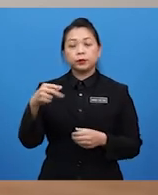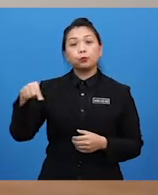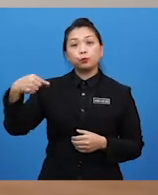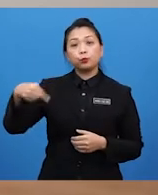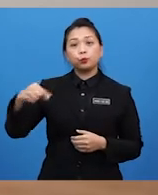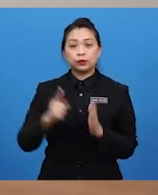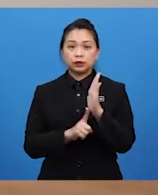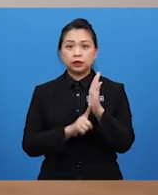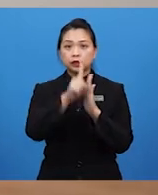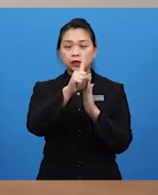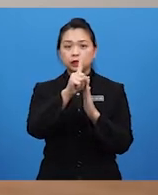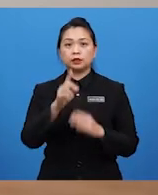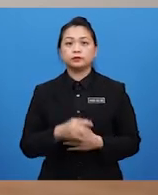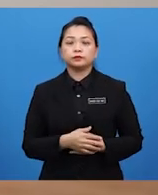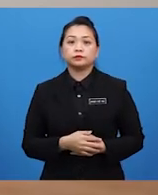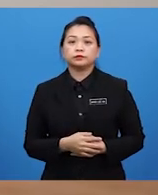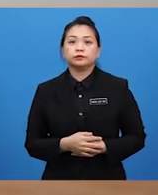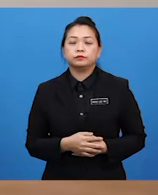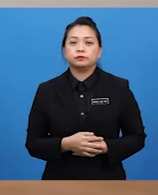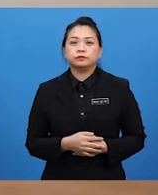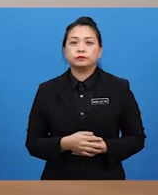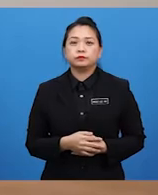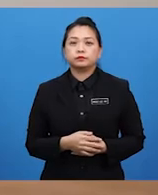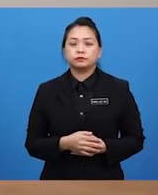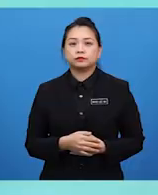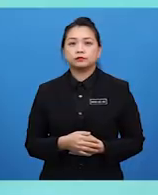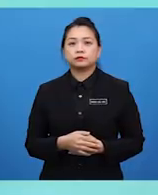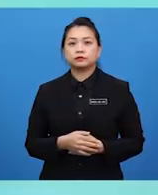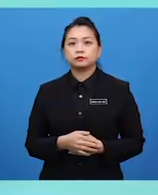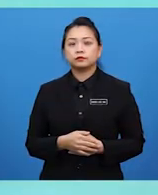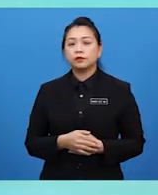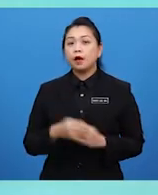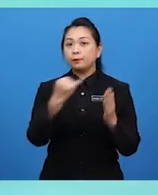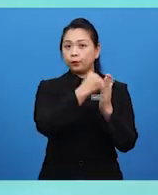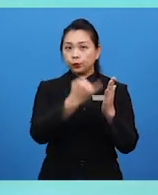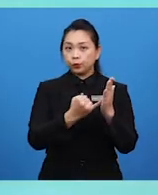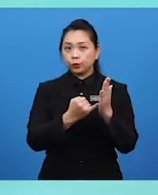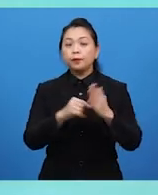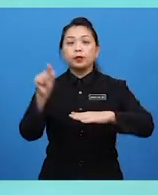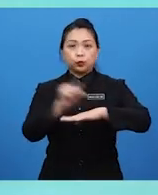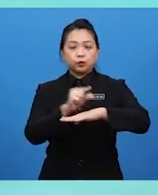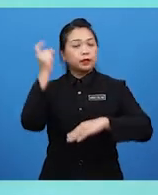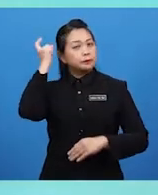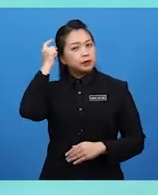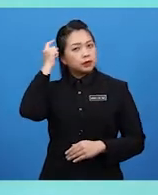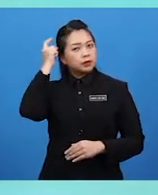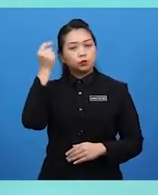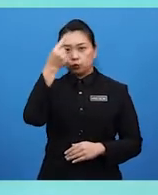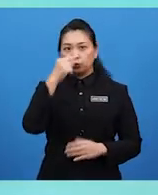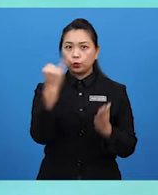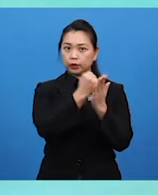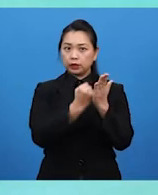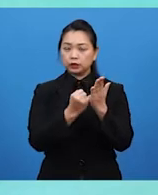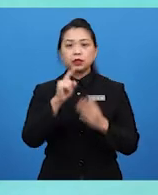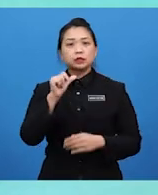seperti ungkapan daripada Michael Angelo iaitu pelukis menggunakan minda untuk